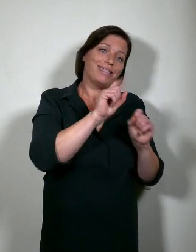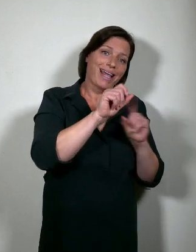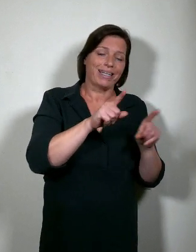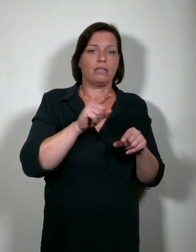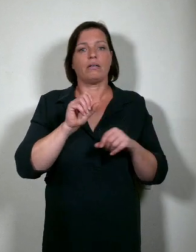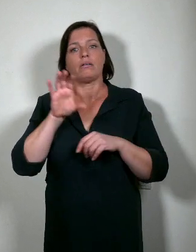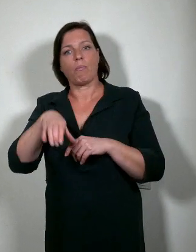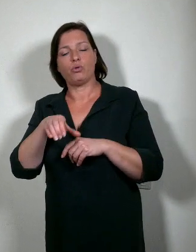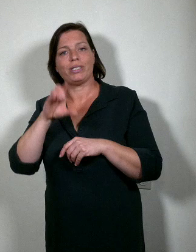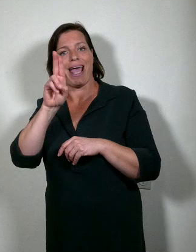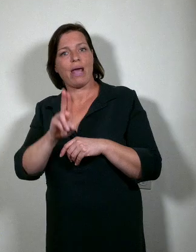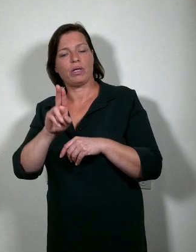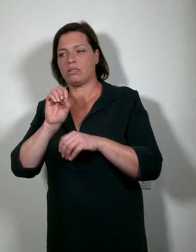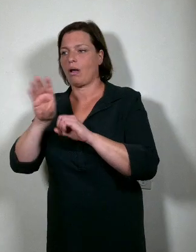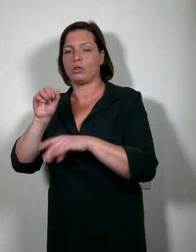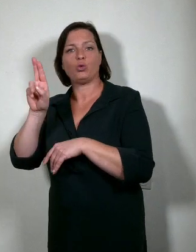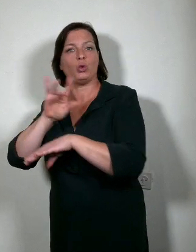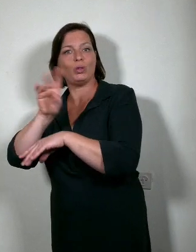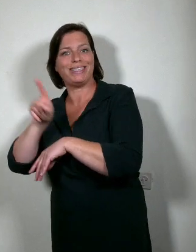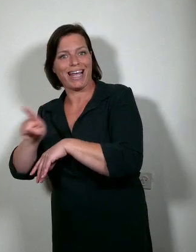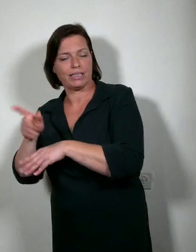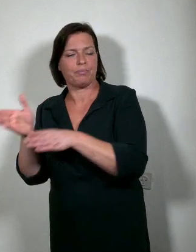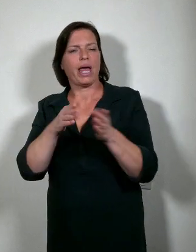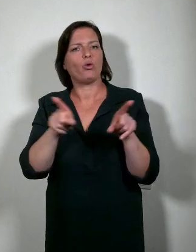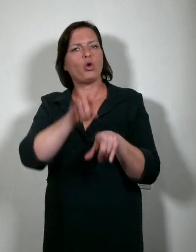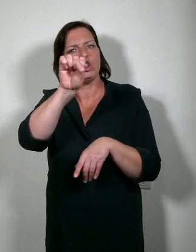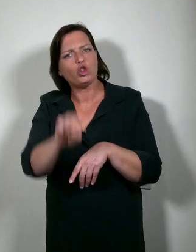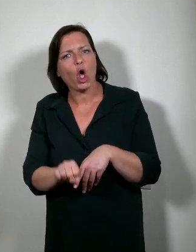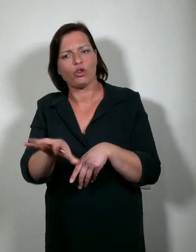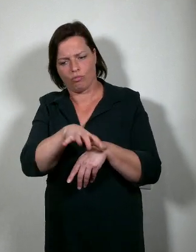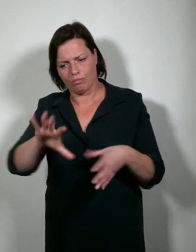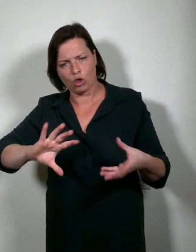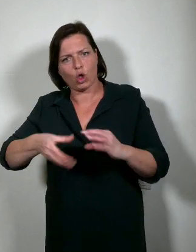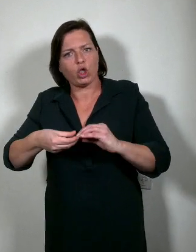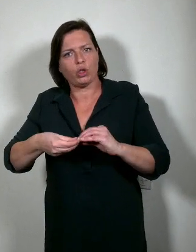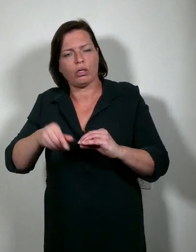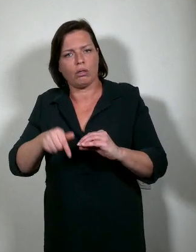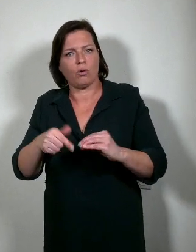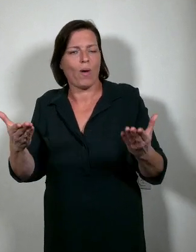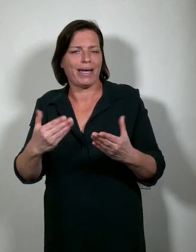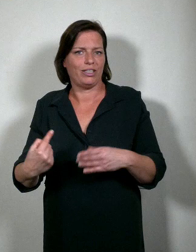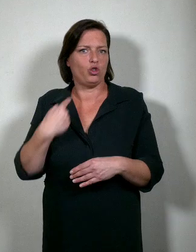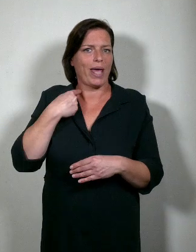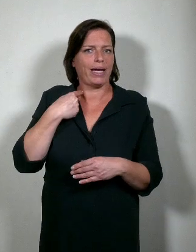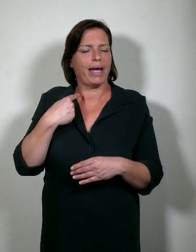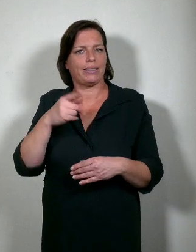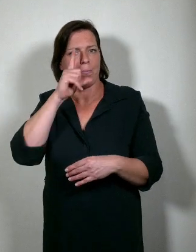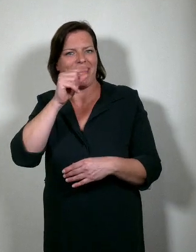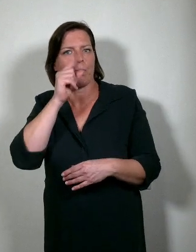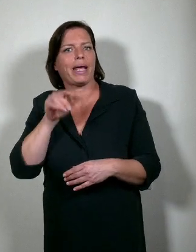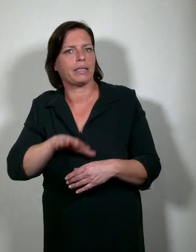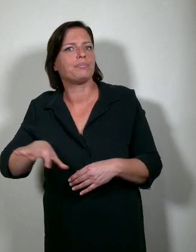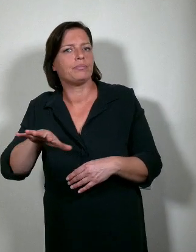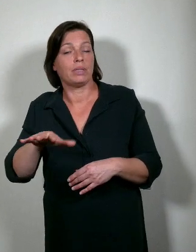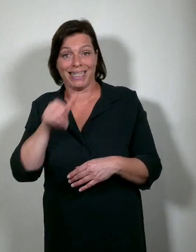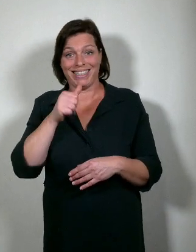en campus UZ Gent omvat. En tenslotte een zuidcluster ter hoogte van Zwijnaarden en Merelbeke. Dit